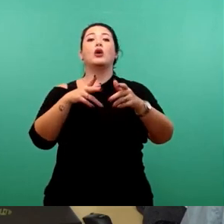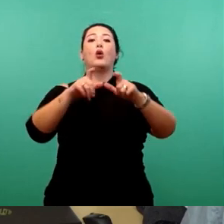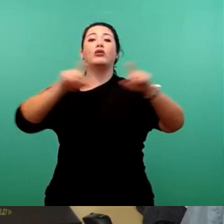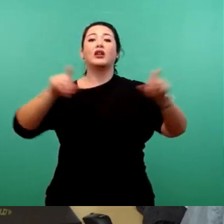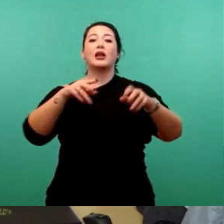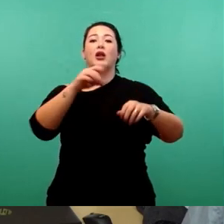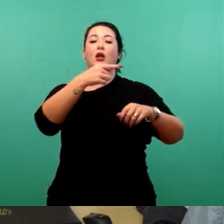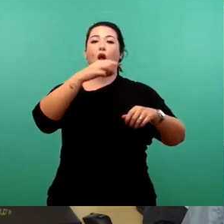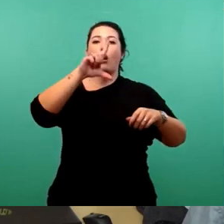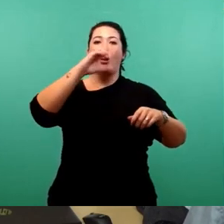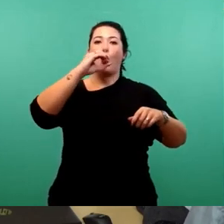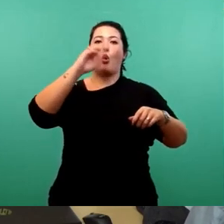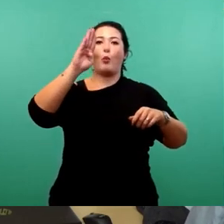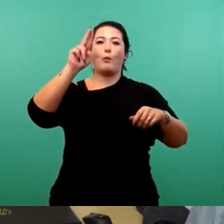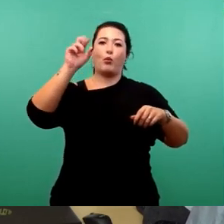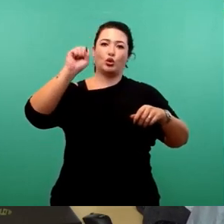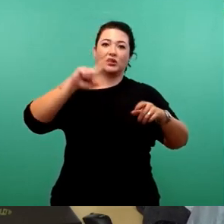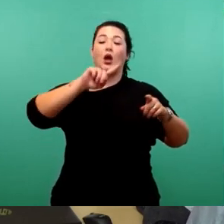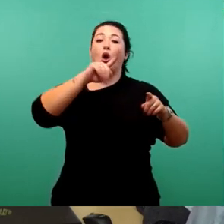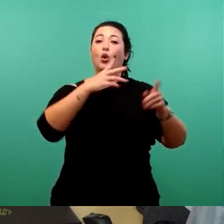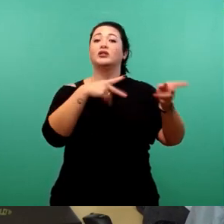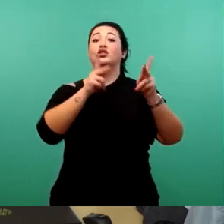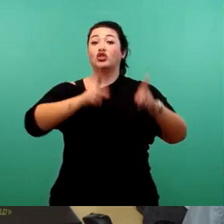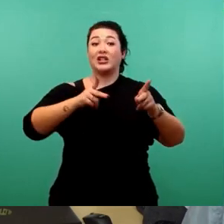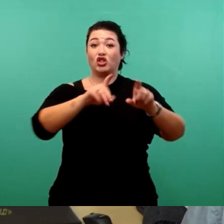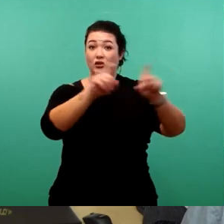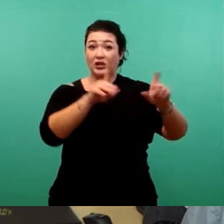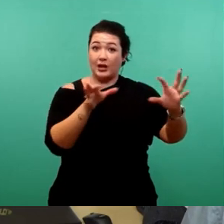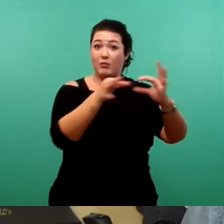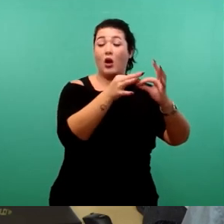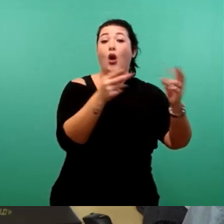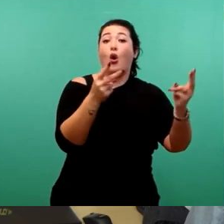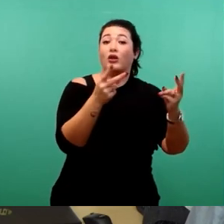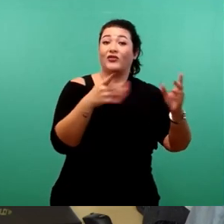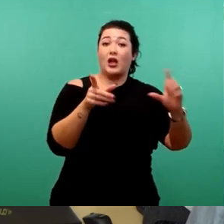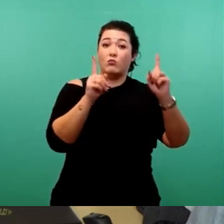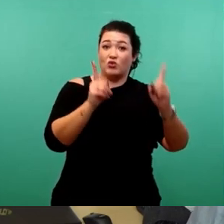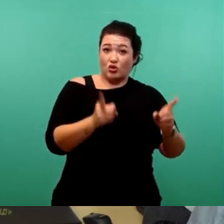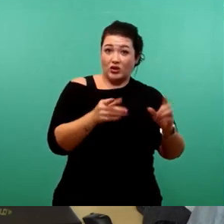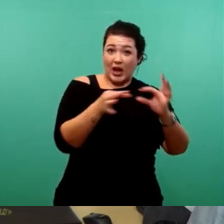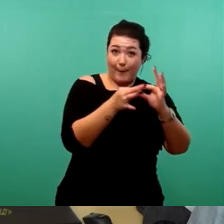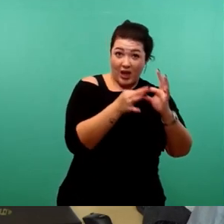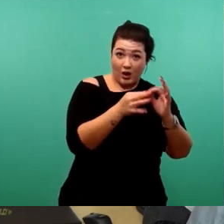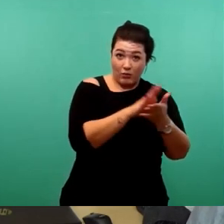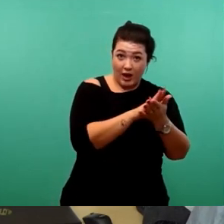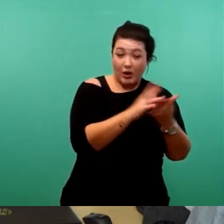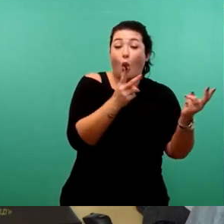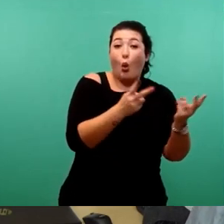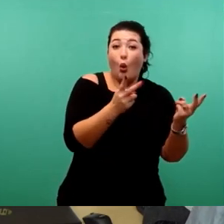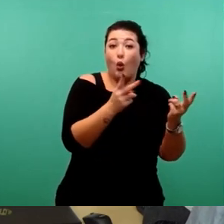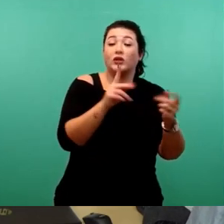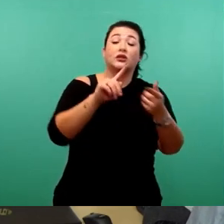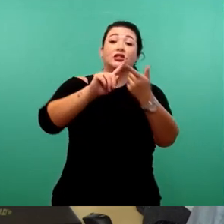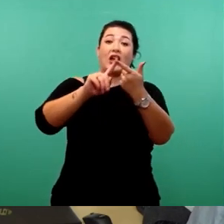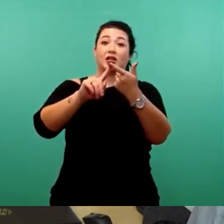alten Leipziger Bahnhof an ein städtisches Unternehmen oder die Stadt abhängig zu machen. Frage 2 Welche rechtliche Konstruktion